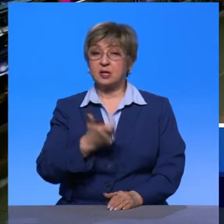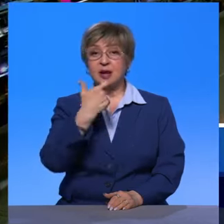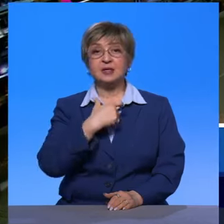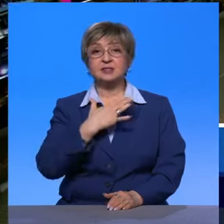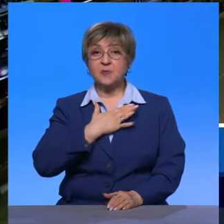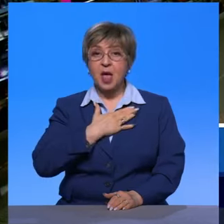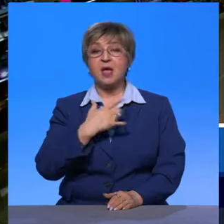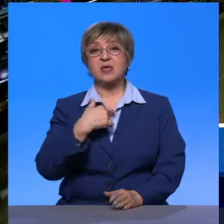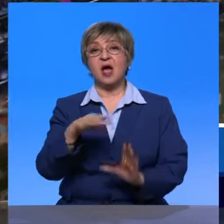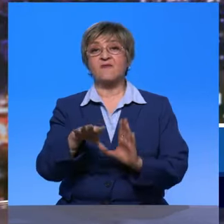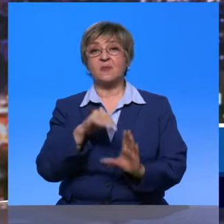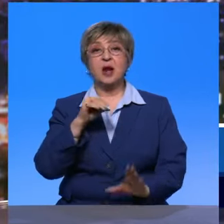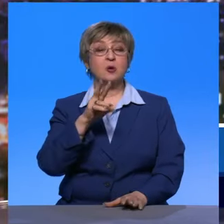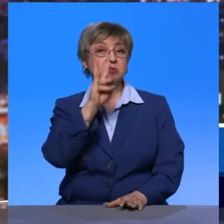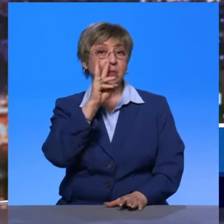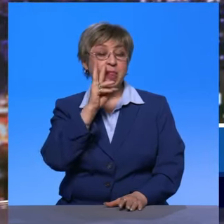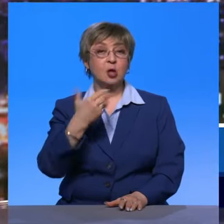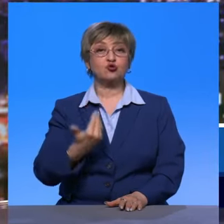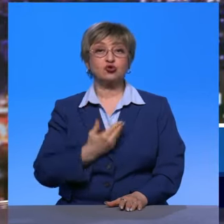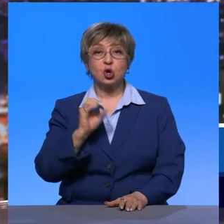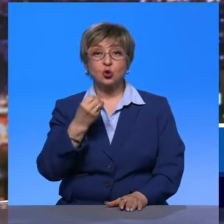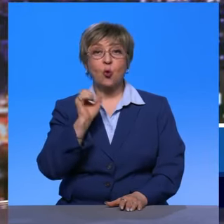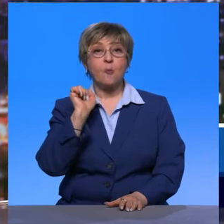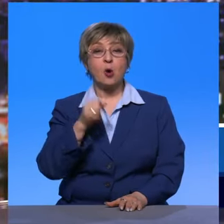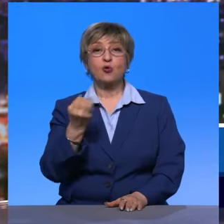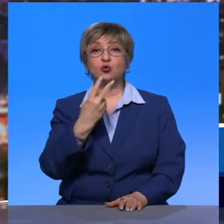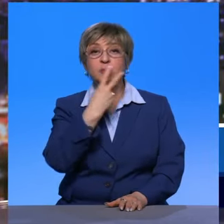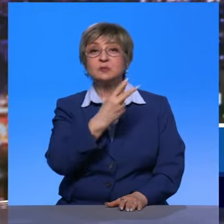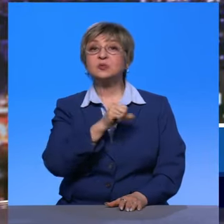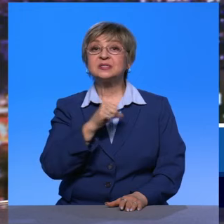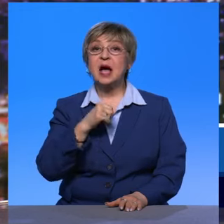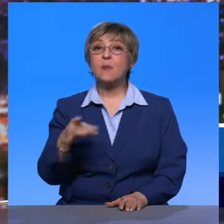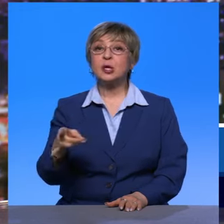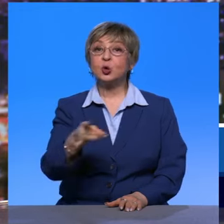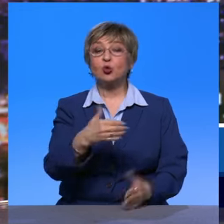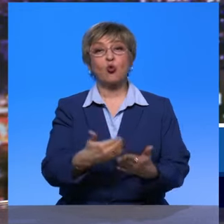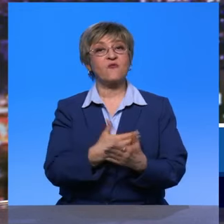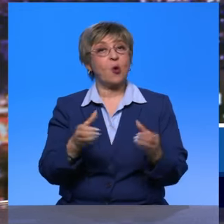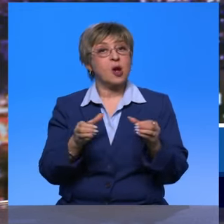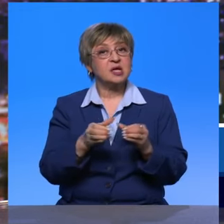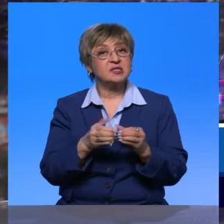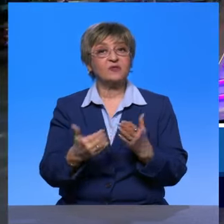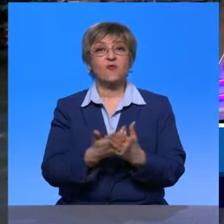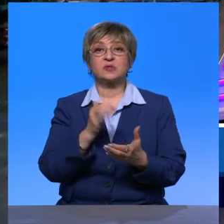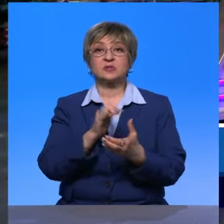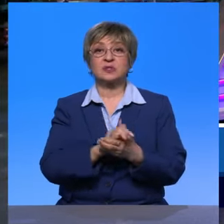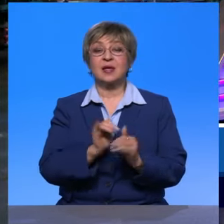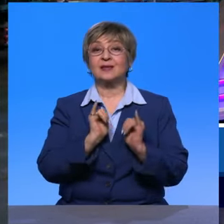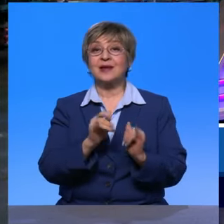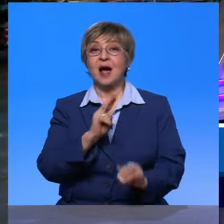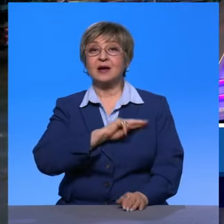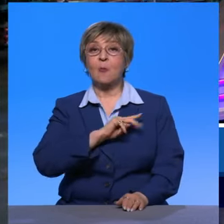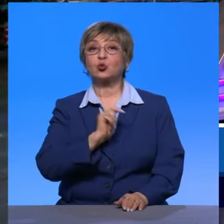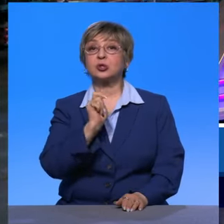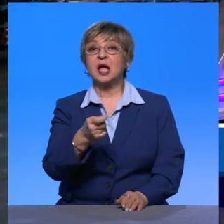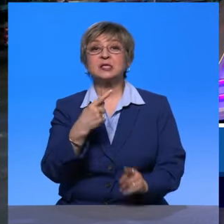выбираю зарплату, жилье, плюс еще могу посмотреть регион, новый коллектив, новые знакомства. Для работодателя какие идут плюсы.